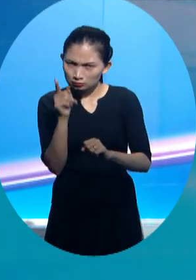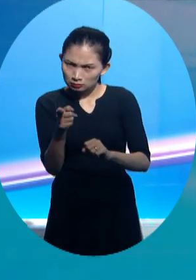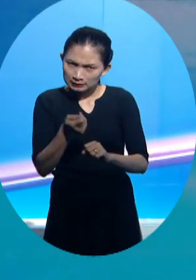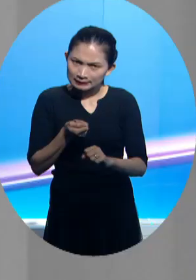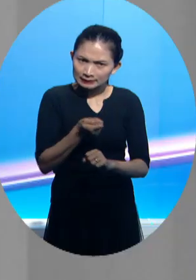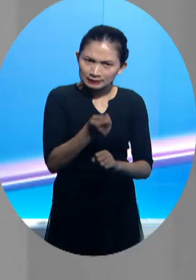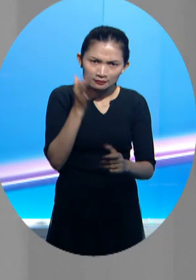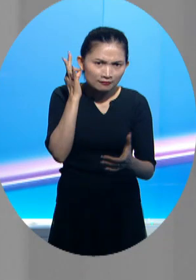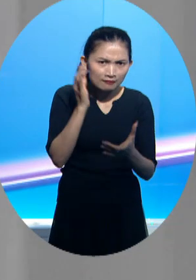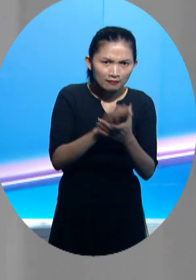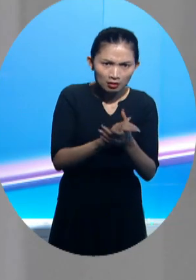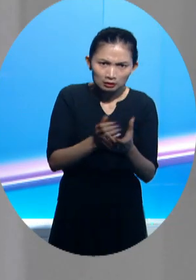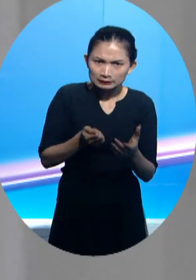ngày.